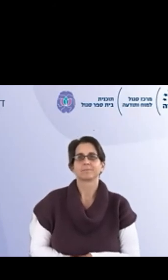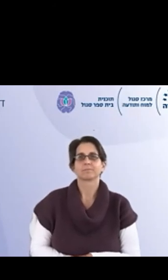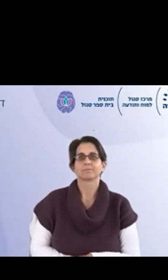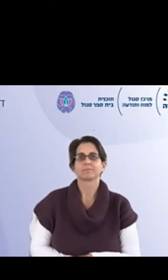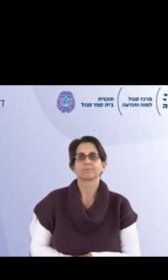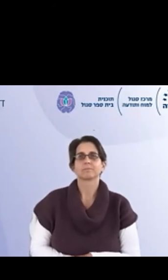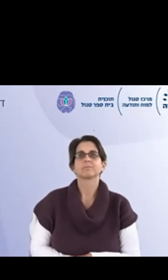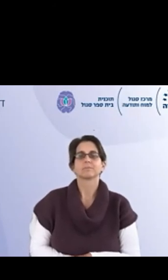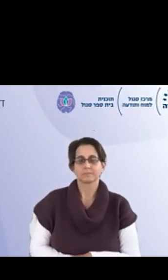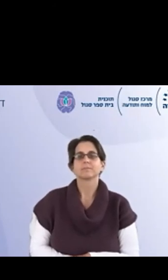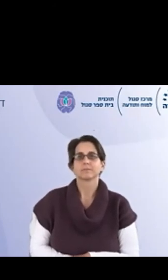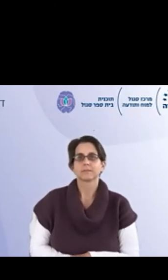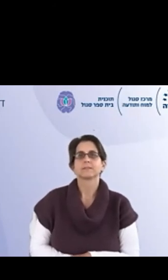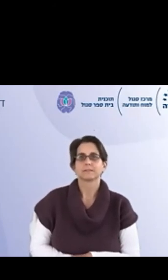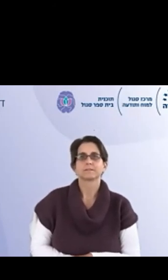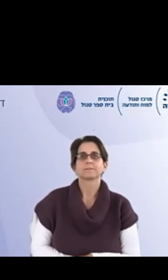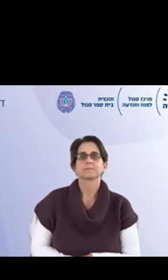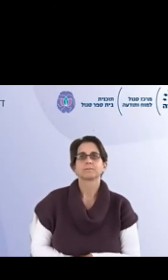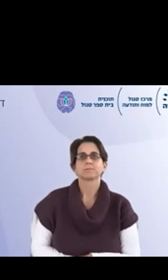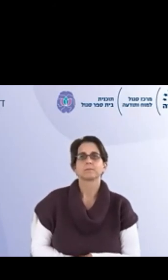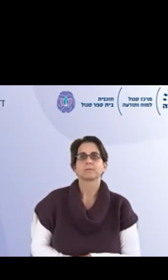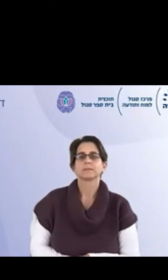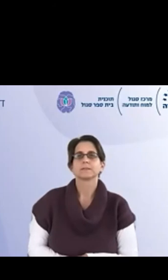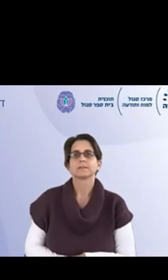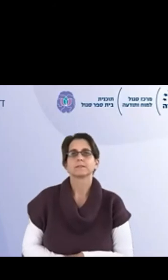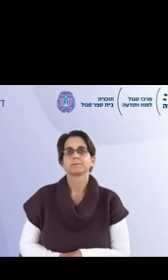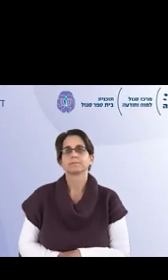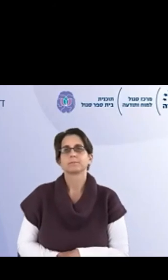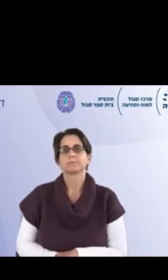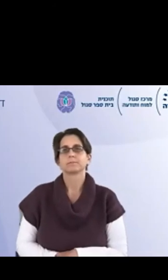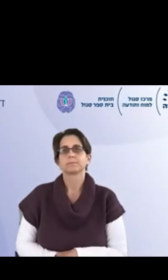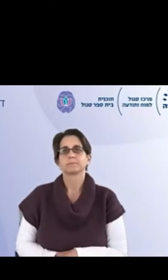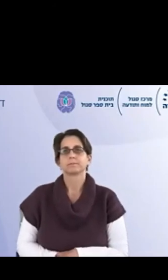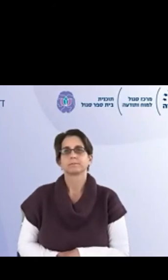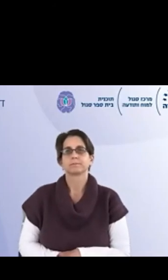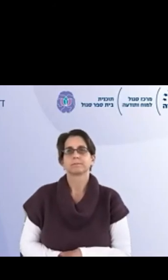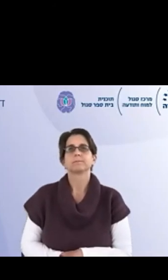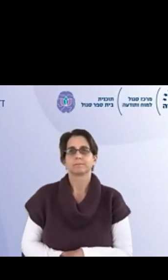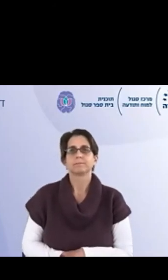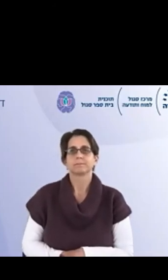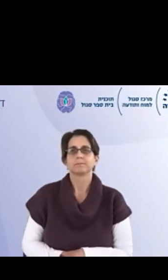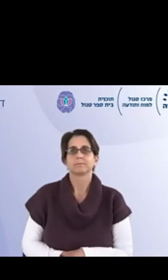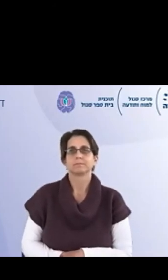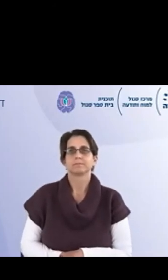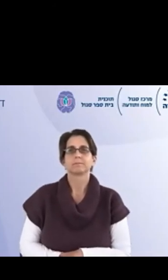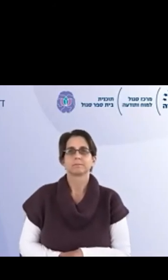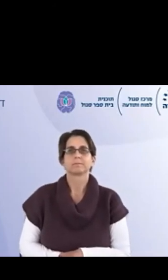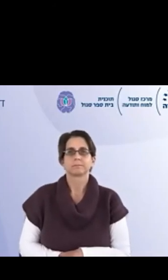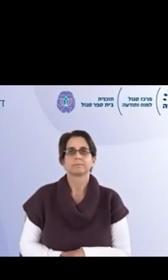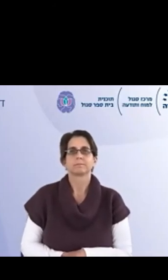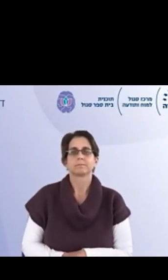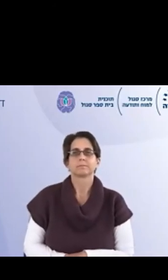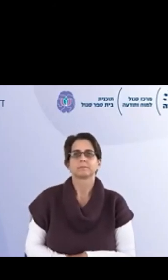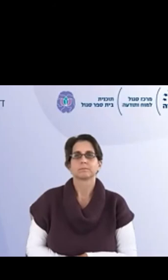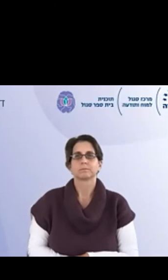שבשנה וחצי שאנחנו ככה בתוכנית, ממש מעטות הפעמים שזה בוטל וזה תמיד יתקיים